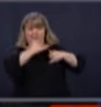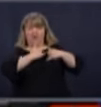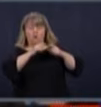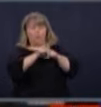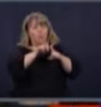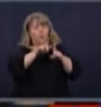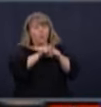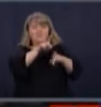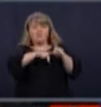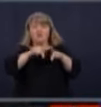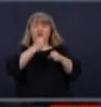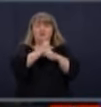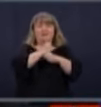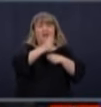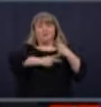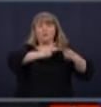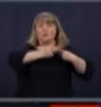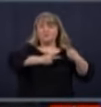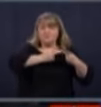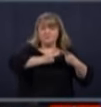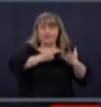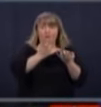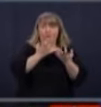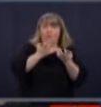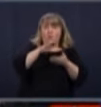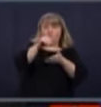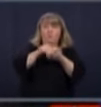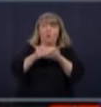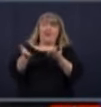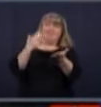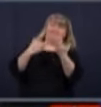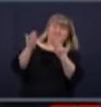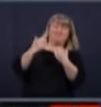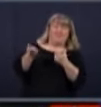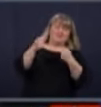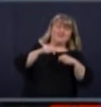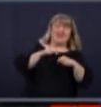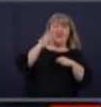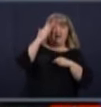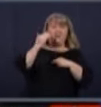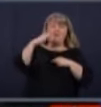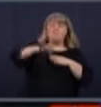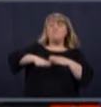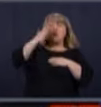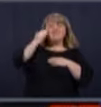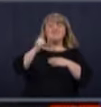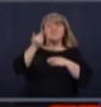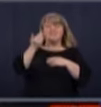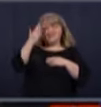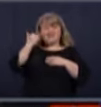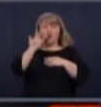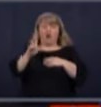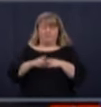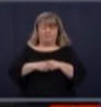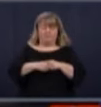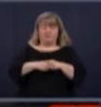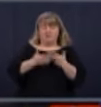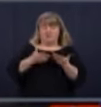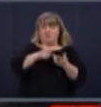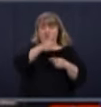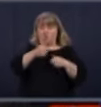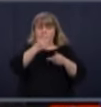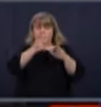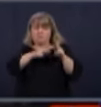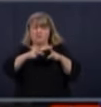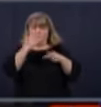veulent que les gens de Montréal recommencent à aller dans le Bas-Saint-Laurent. Il y en a d'autres qui sont inquiets. Il faut faire